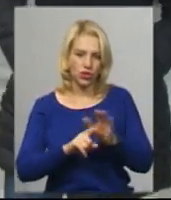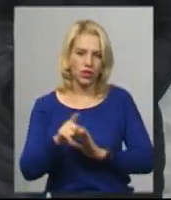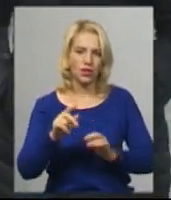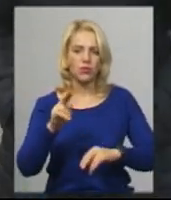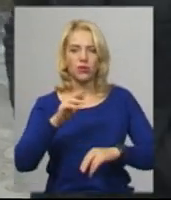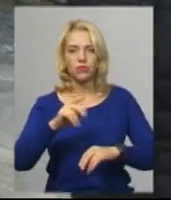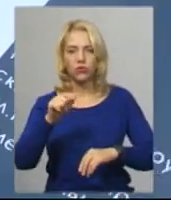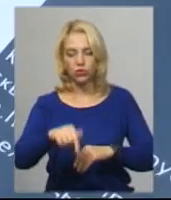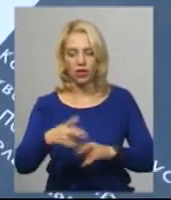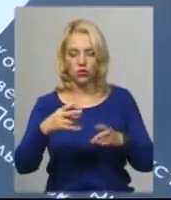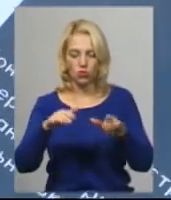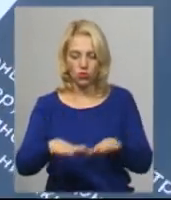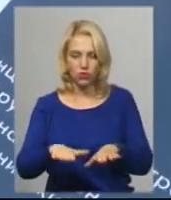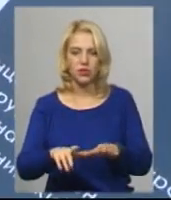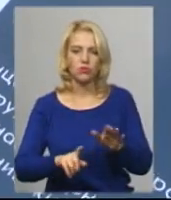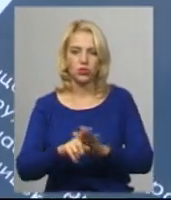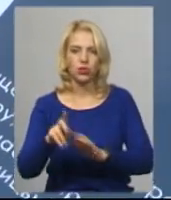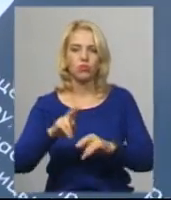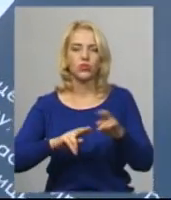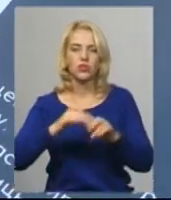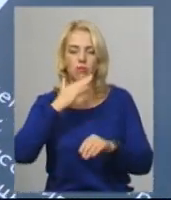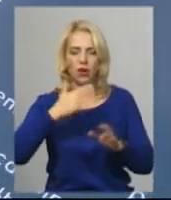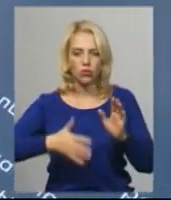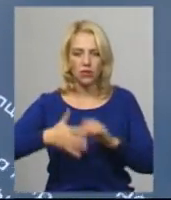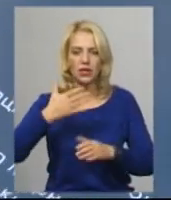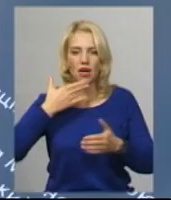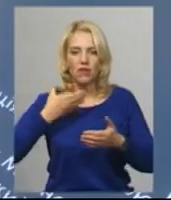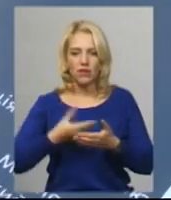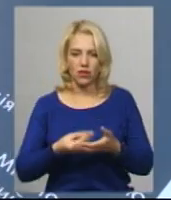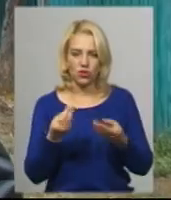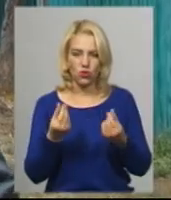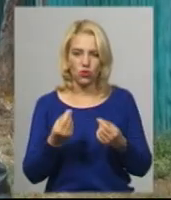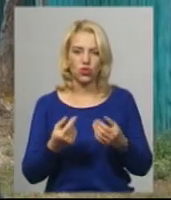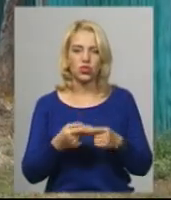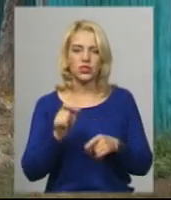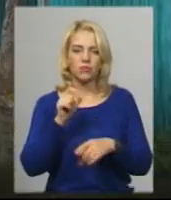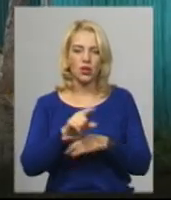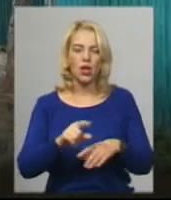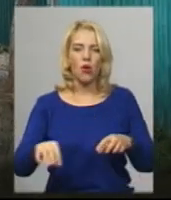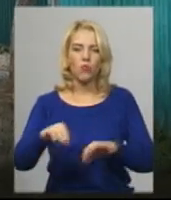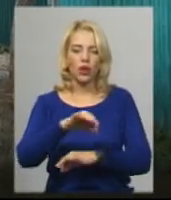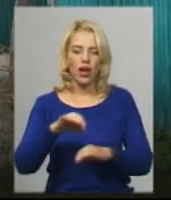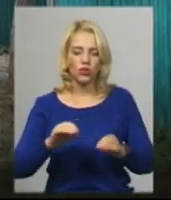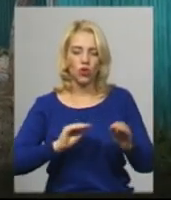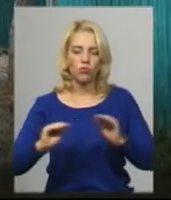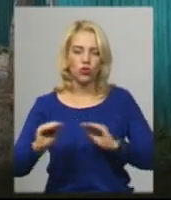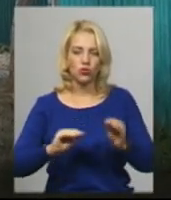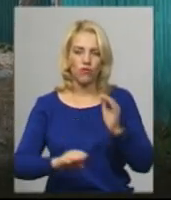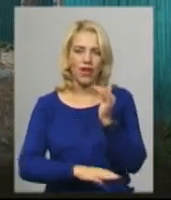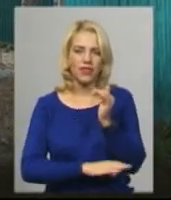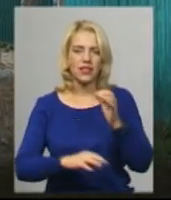багатоповерхівки. Тоді, каже, за власні гроші замовили проєкт облаштування скверу. Зараз в нас присутня інеціативна група